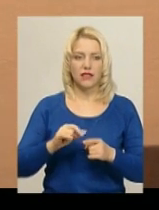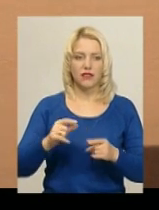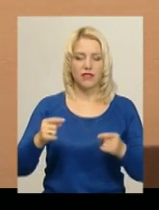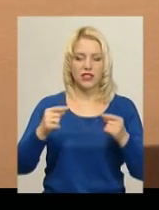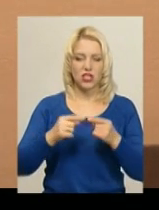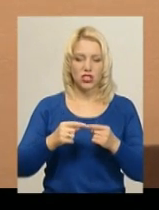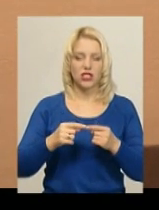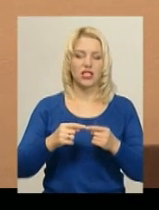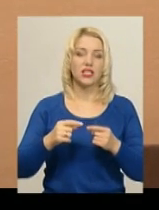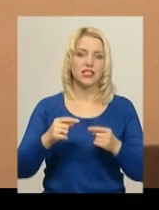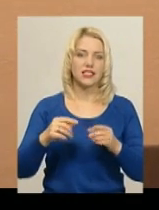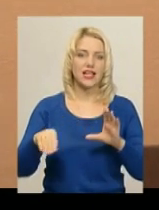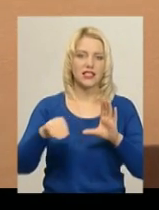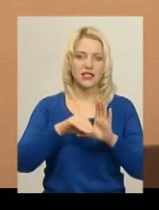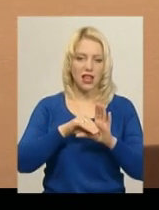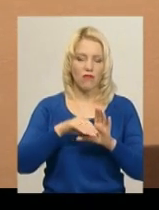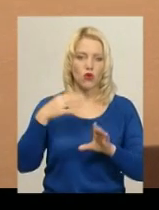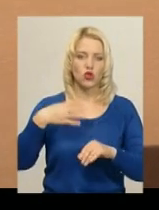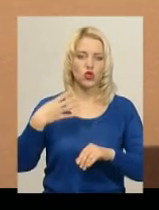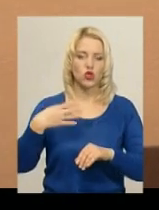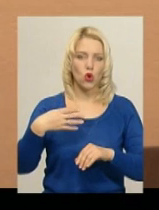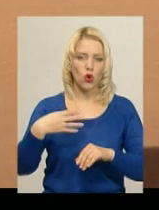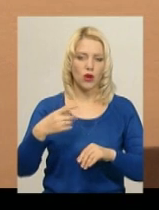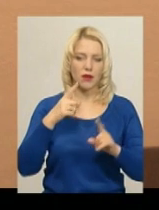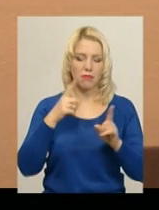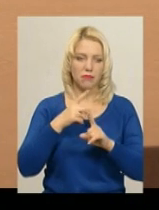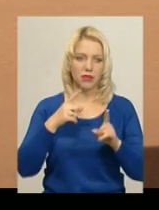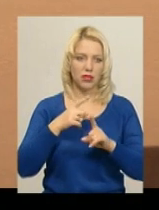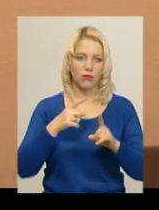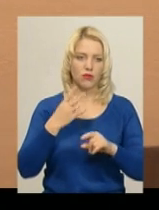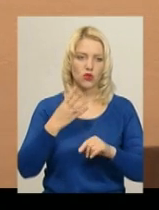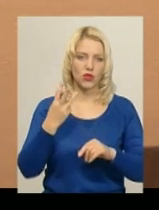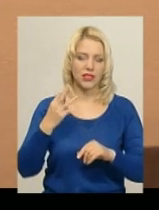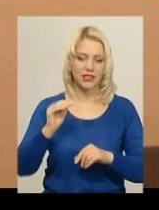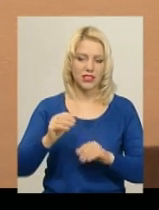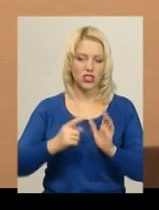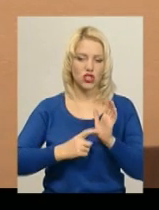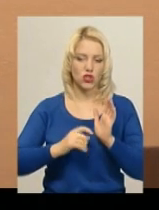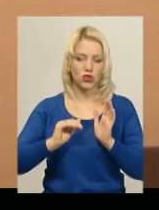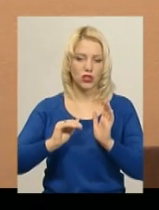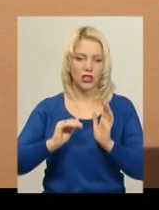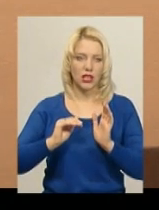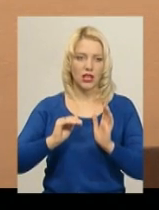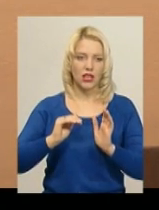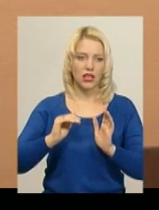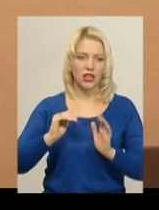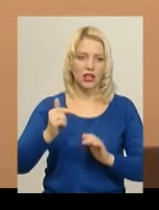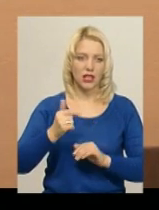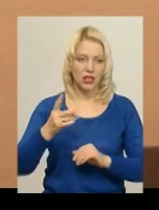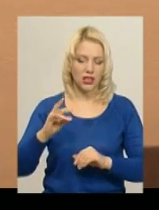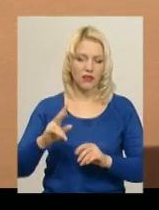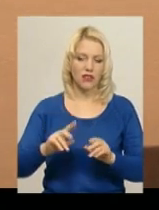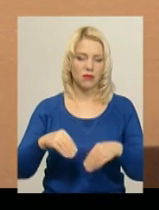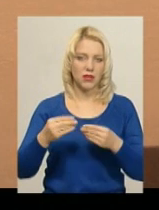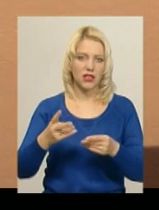висока розмірів прориткового мінімуму для присередних осіб, що становить 73 тисячі 640 гривень, в разі внесення якої покласти на підозрюваного